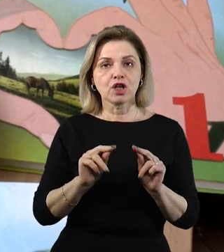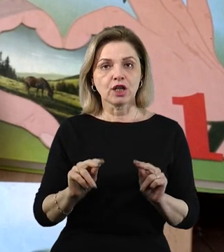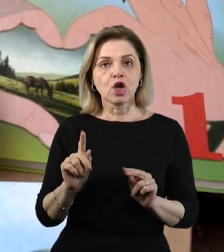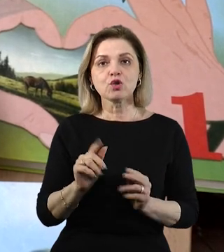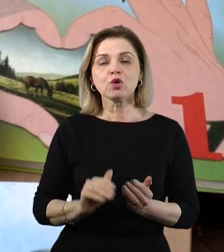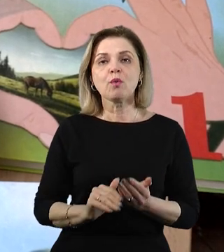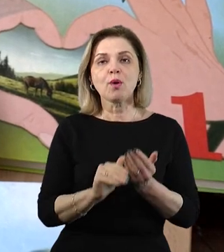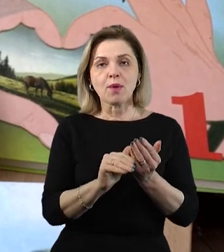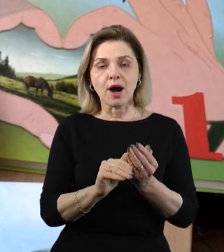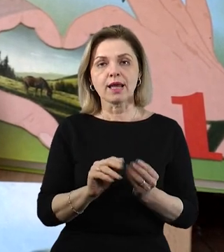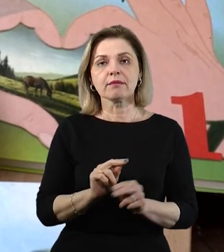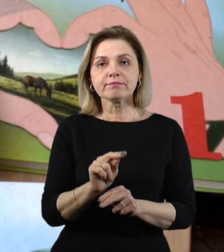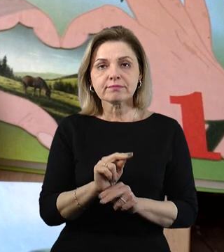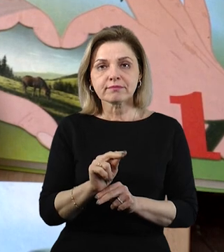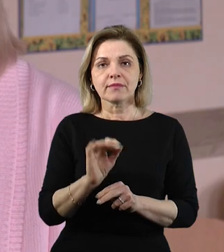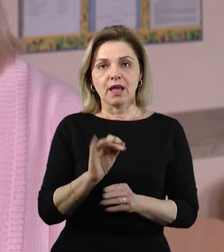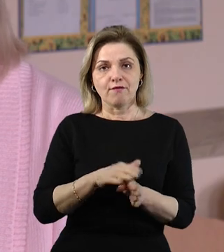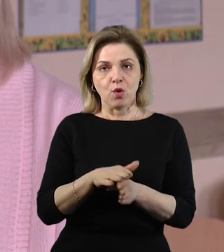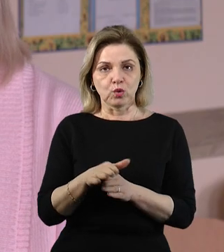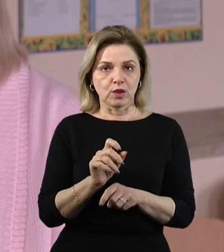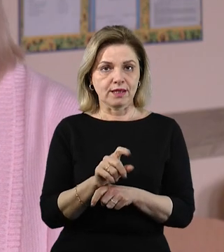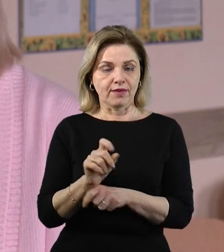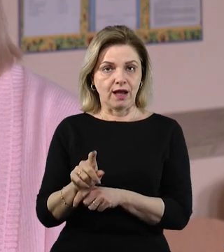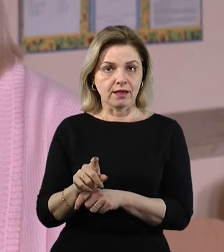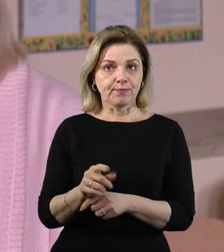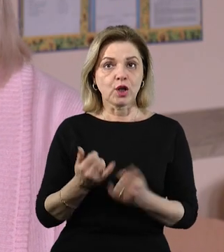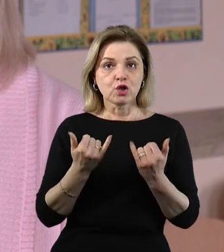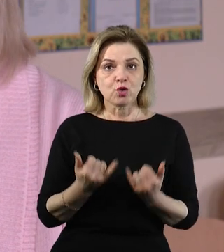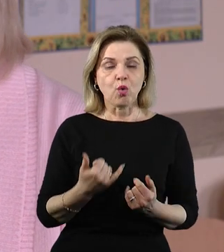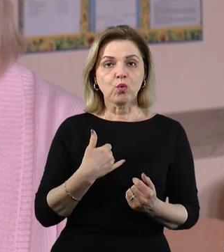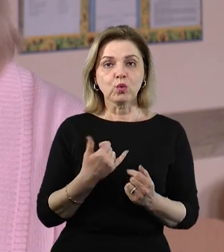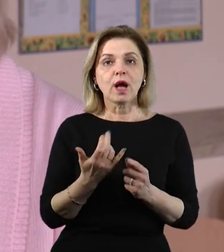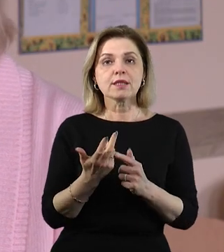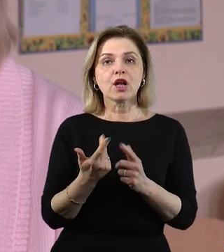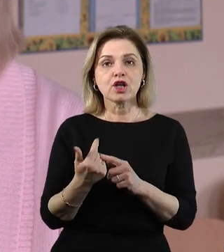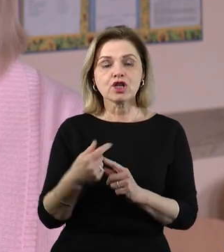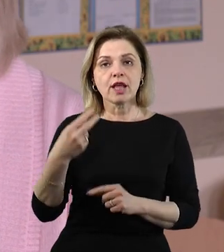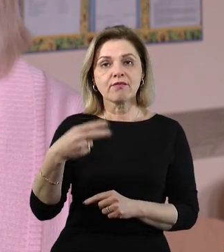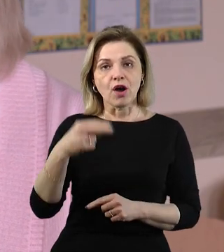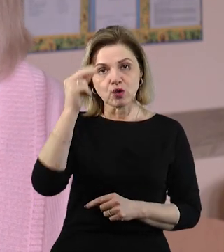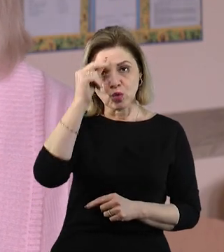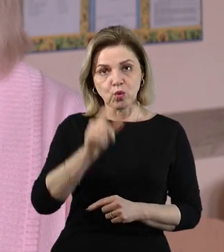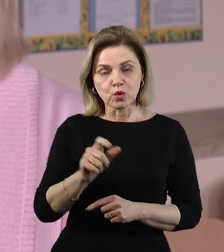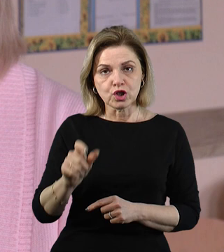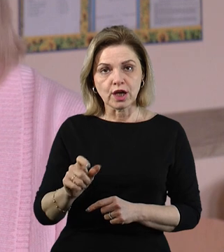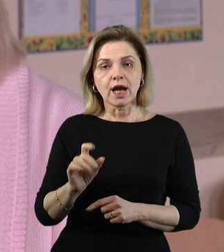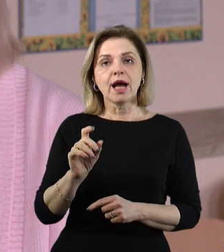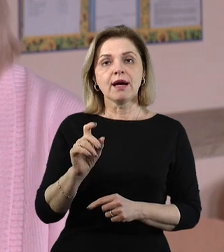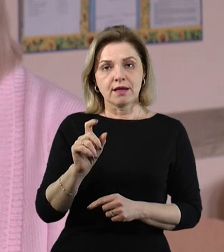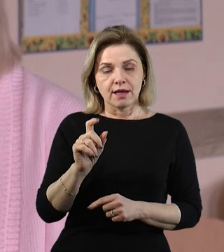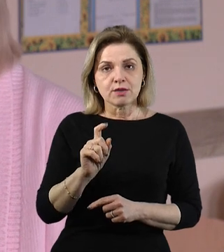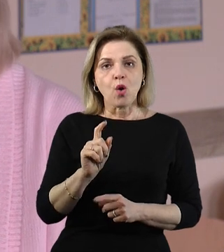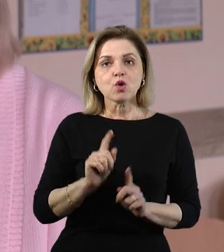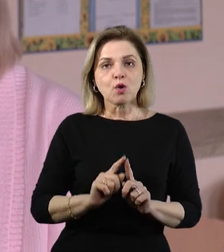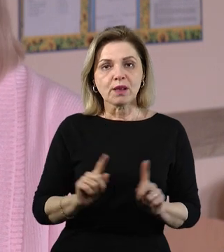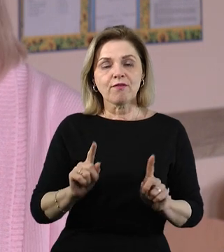навчальний матеріал та виконувати завдання. На сьогодні у нас налічується 20 учнів з особливими